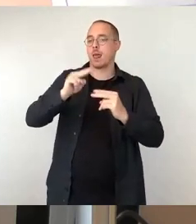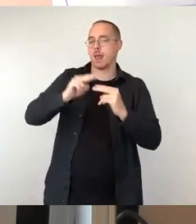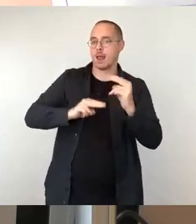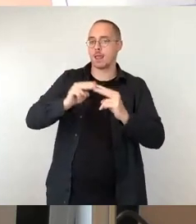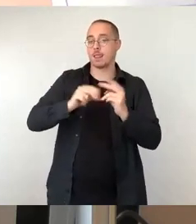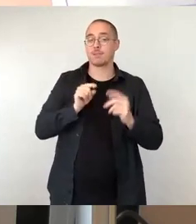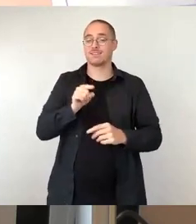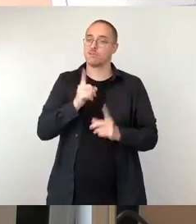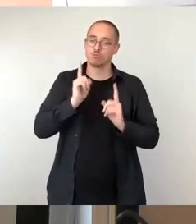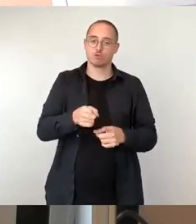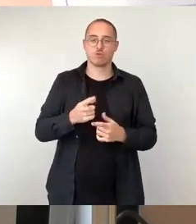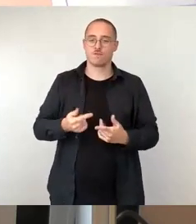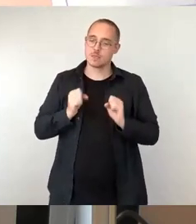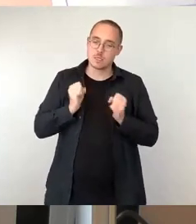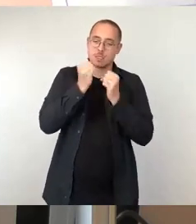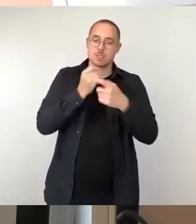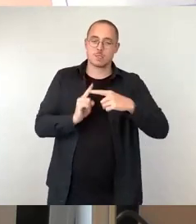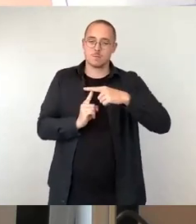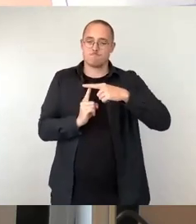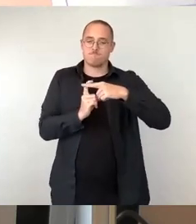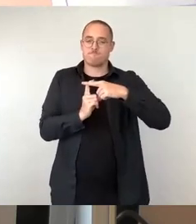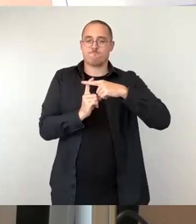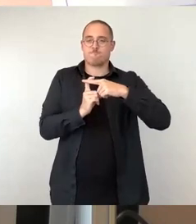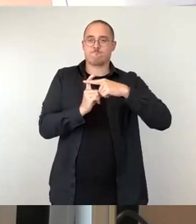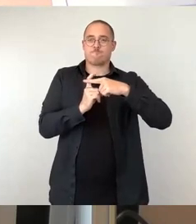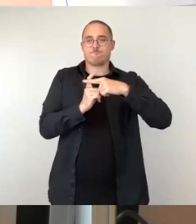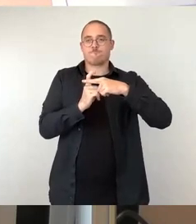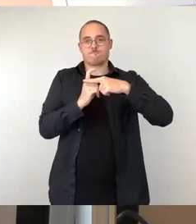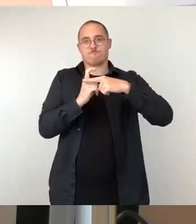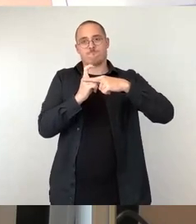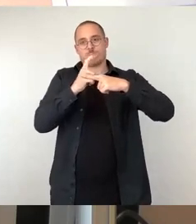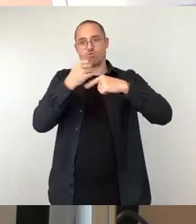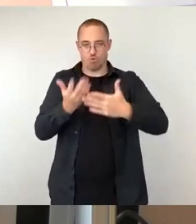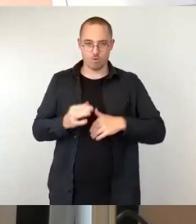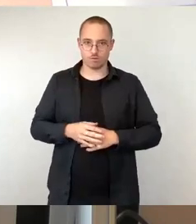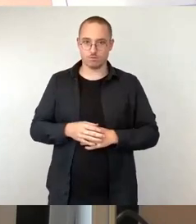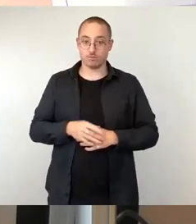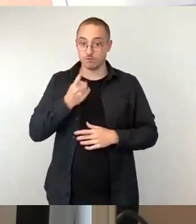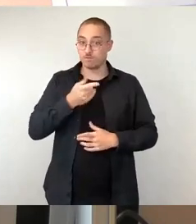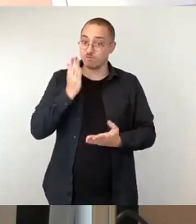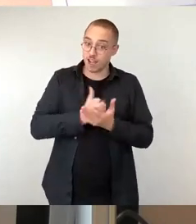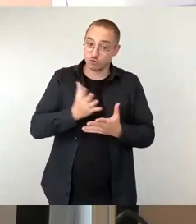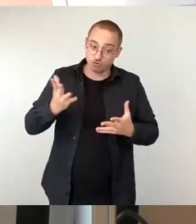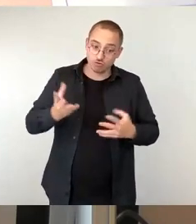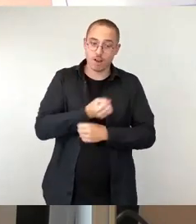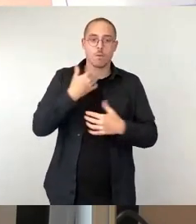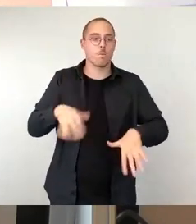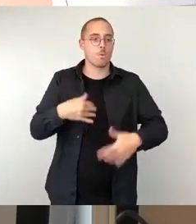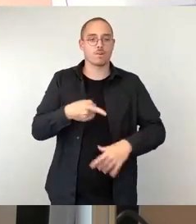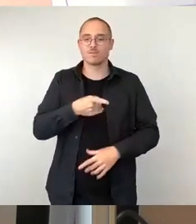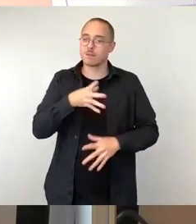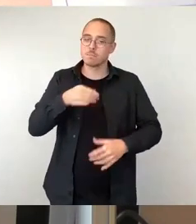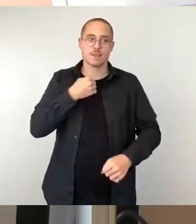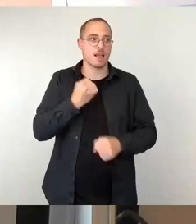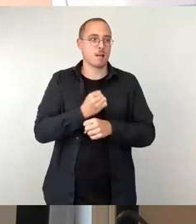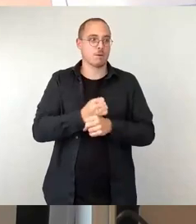durchzuarbeiten. Am Ende dieser Tätigkeit integrieren sich so die Bienen durch ihre Mitarbeiter das neue Volk. Eben,